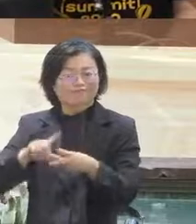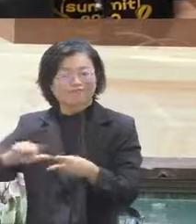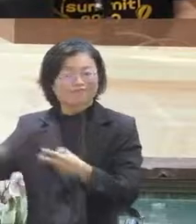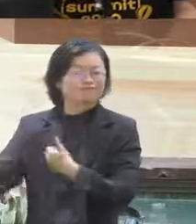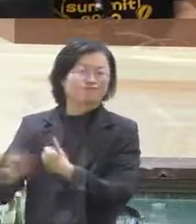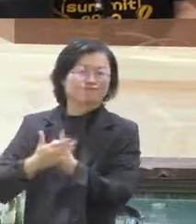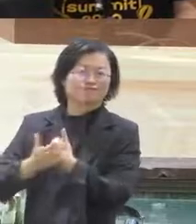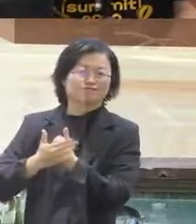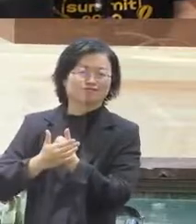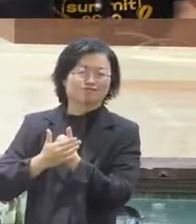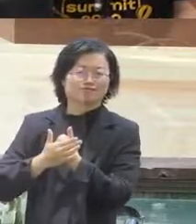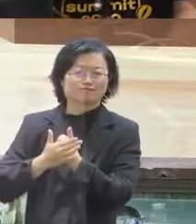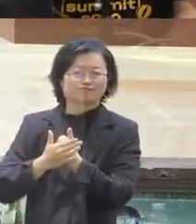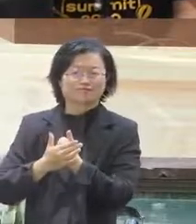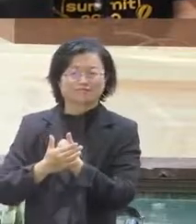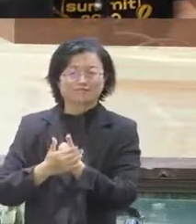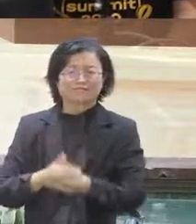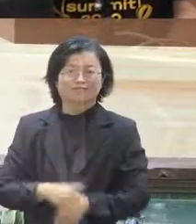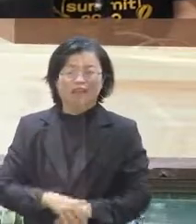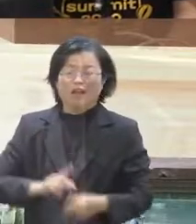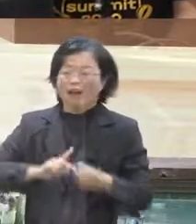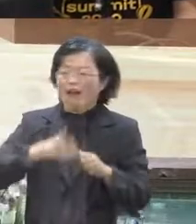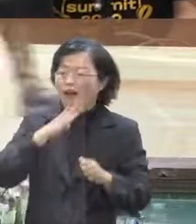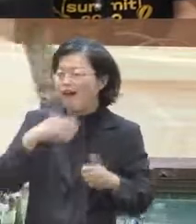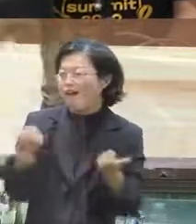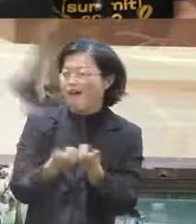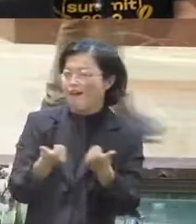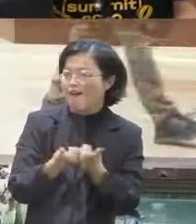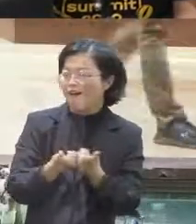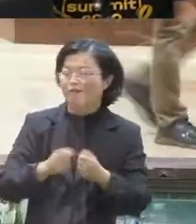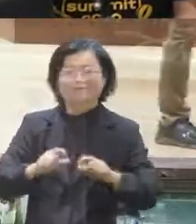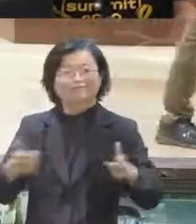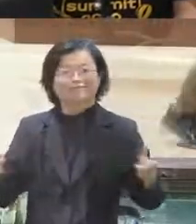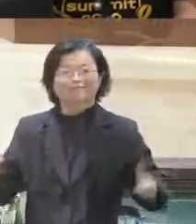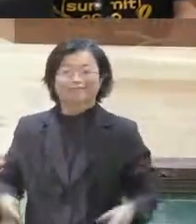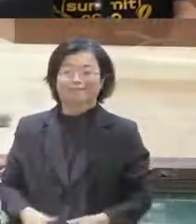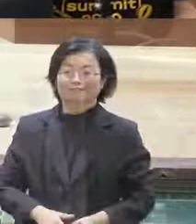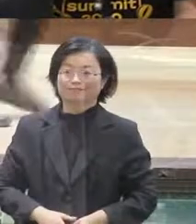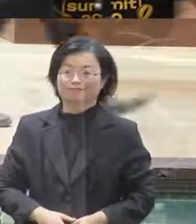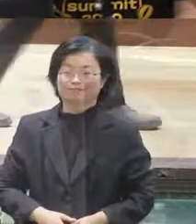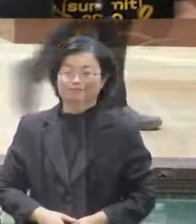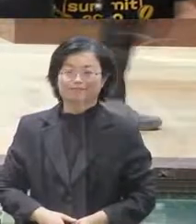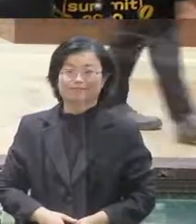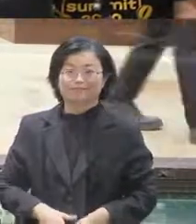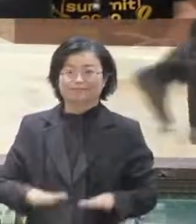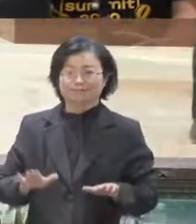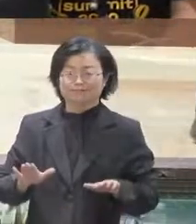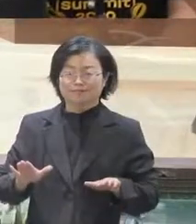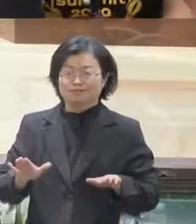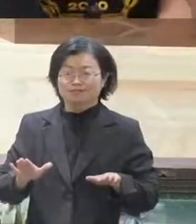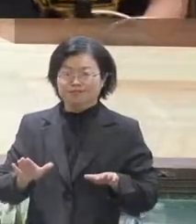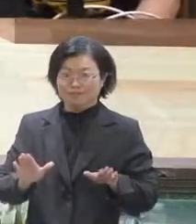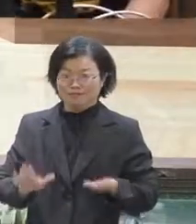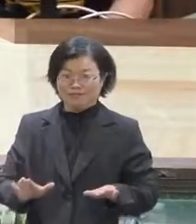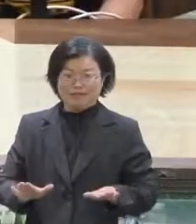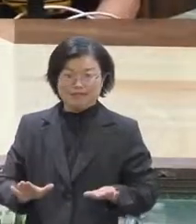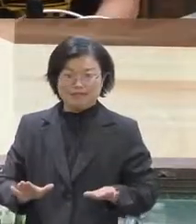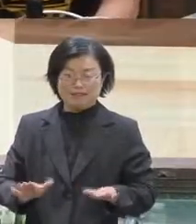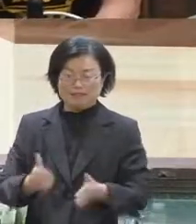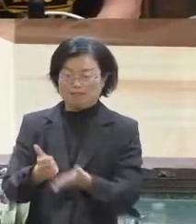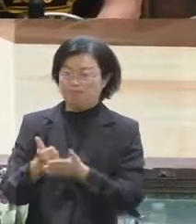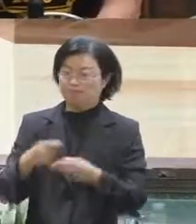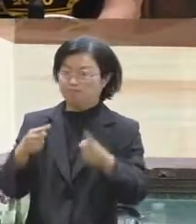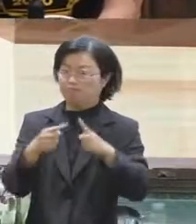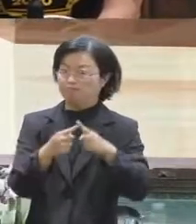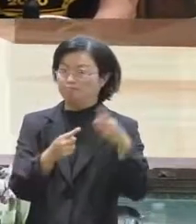我們去舉辦一些可能像conference的活動我們接下來的部分我們就請舊松團三位我們跟大家分享